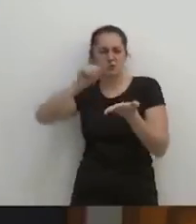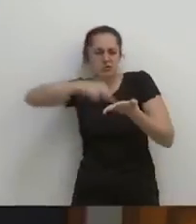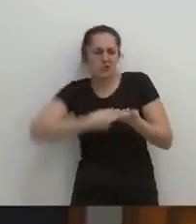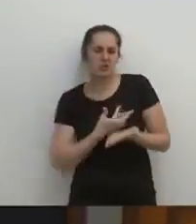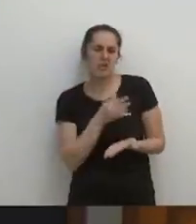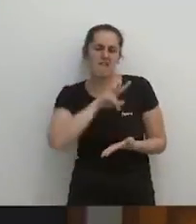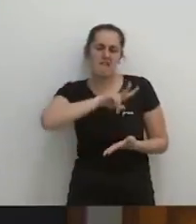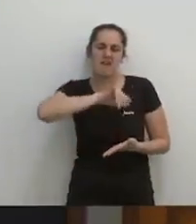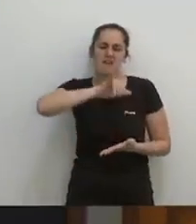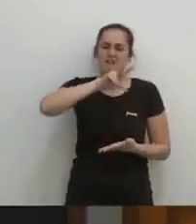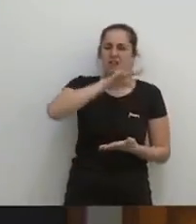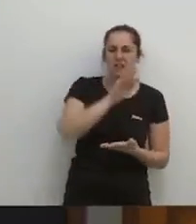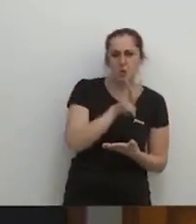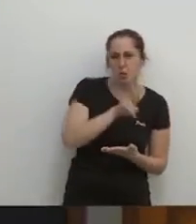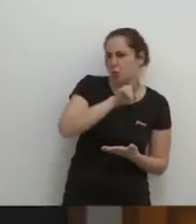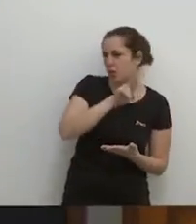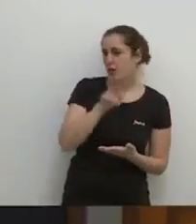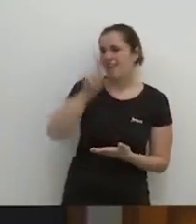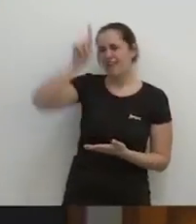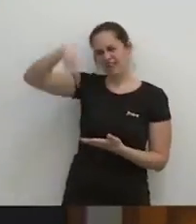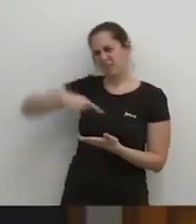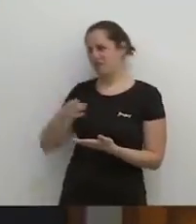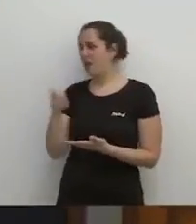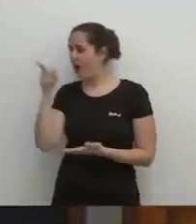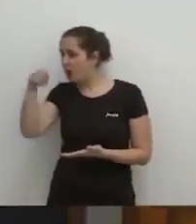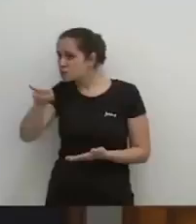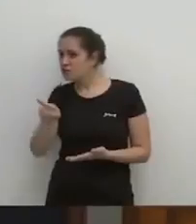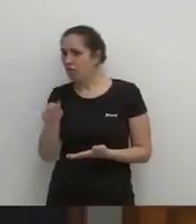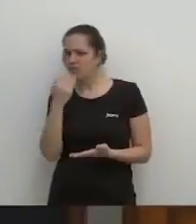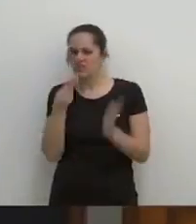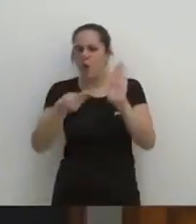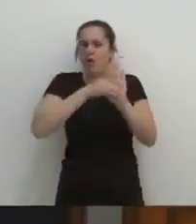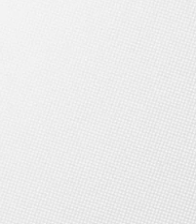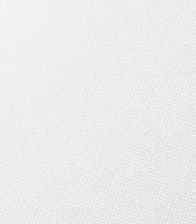preocupa Que no aporta dades reals Quan defensa una moció